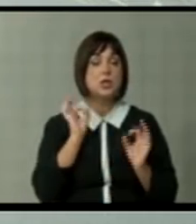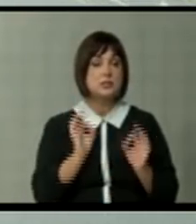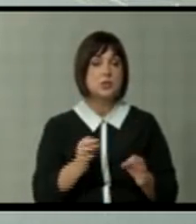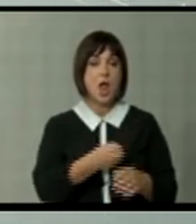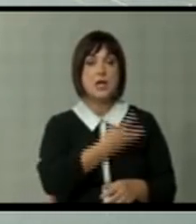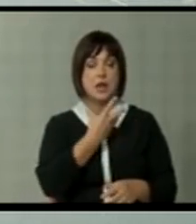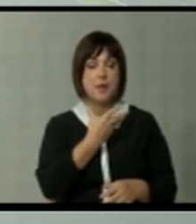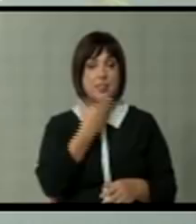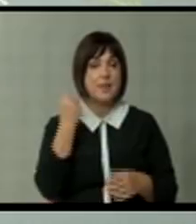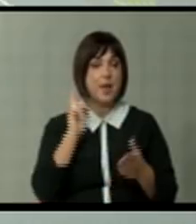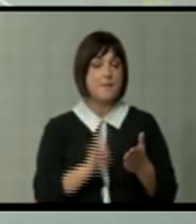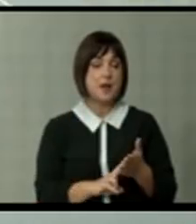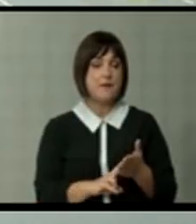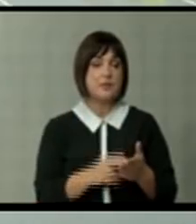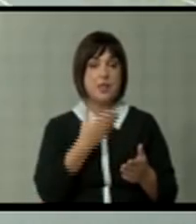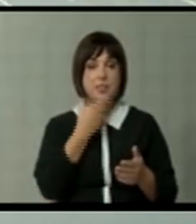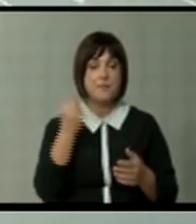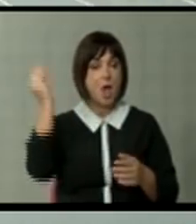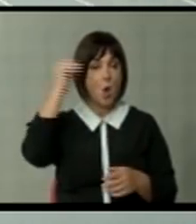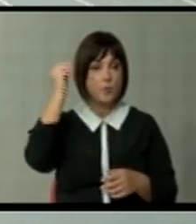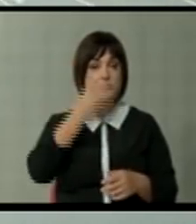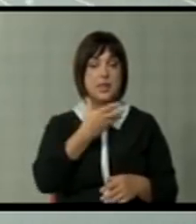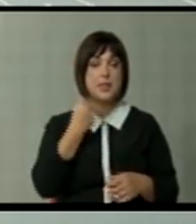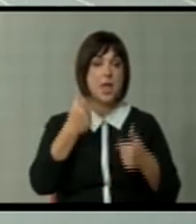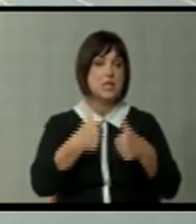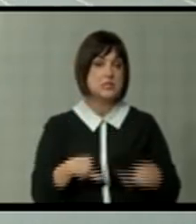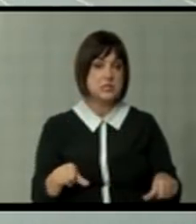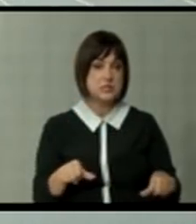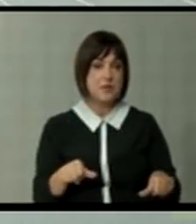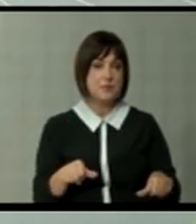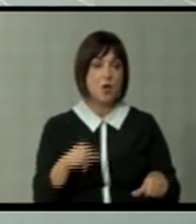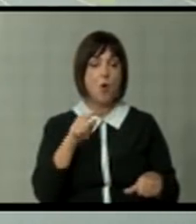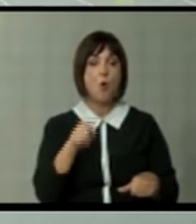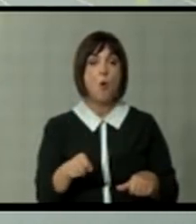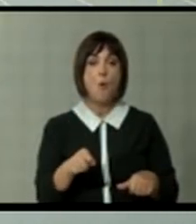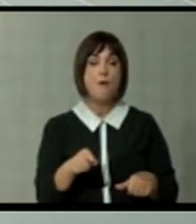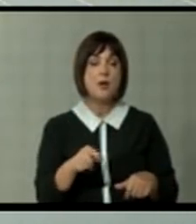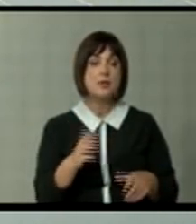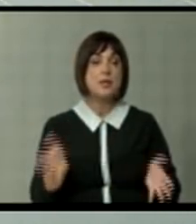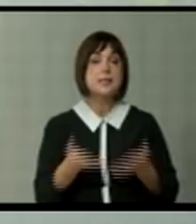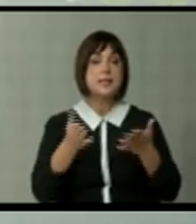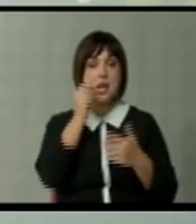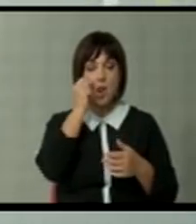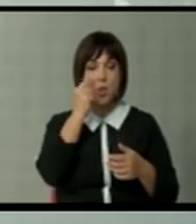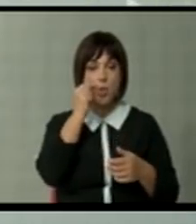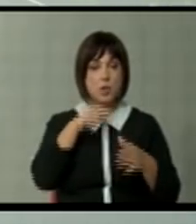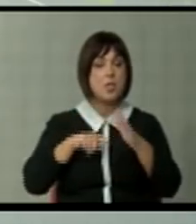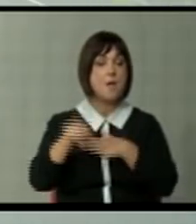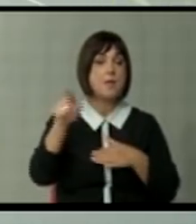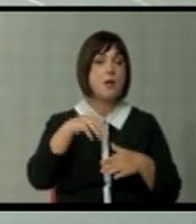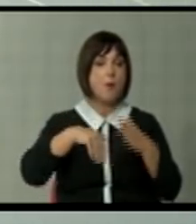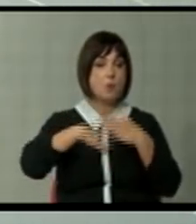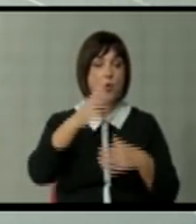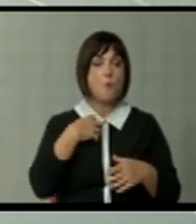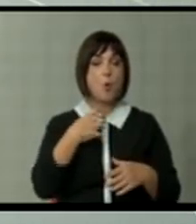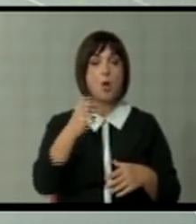криминалот, немањето правда, немањето образование, немањето систем, тоа ги тера луѓето надвор, одат многу